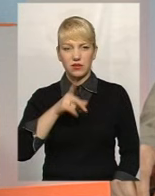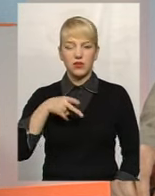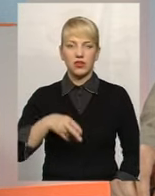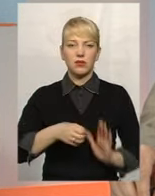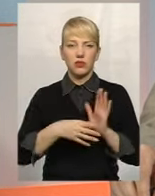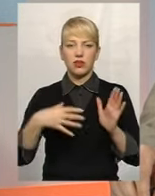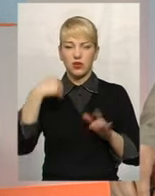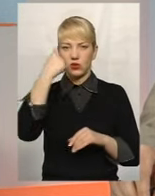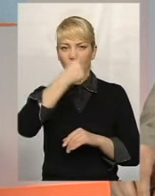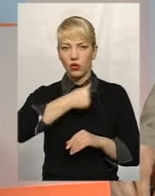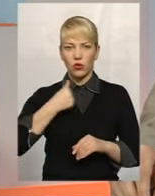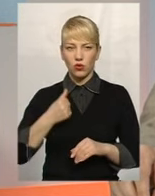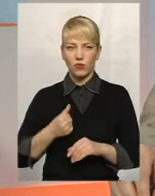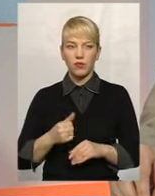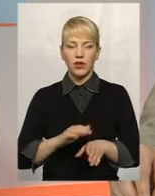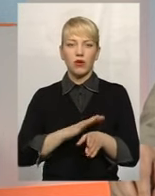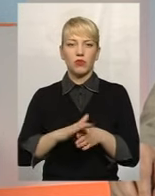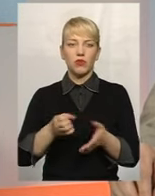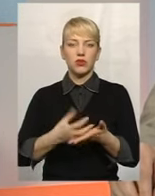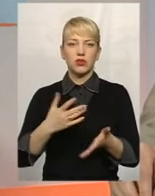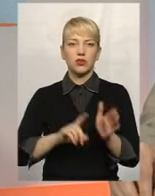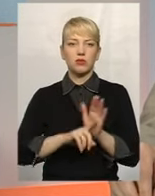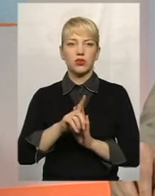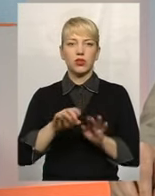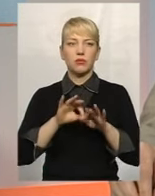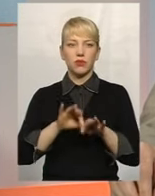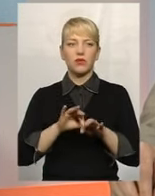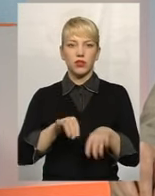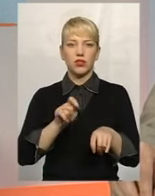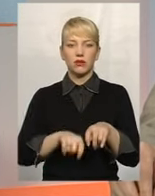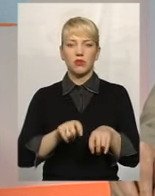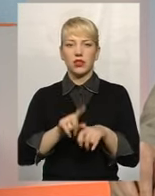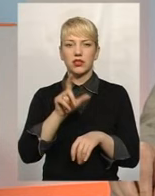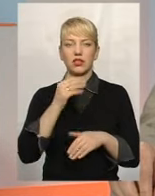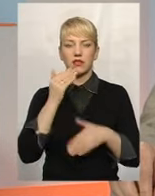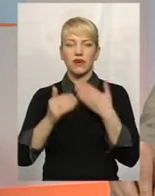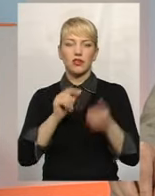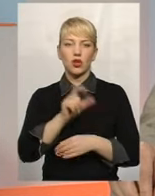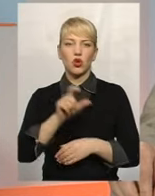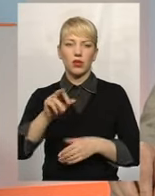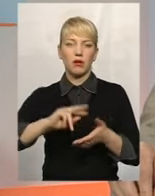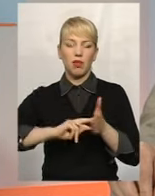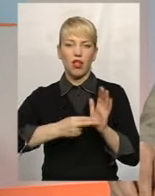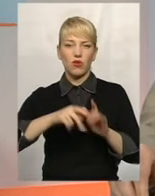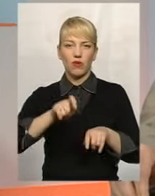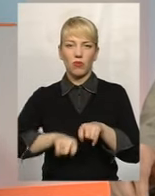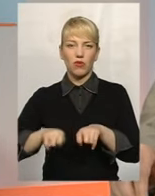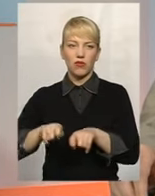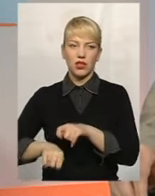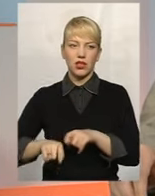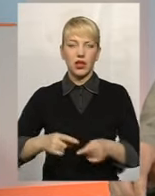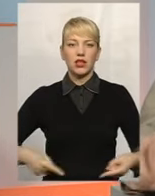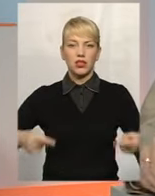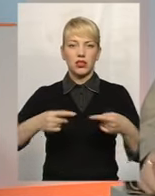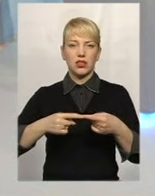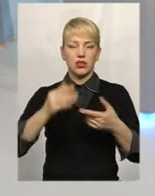року, повноцінно почали проводитися перевірки. Як за зверненнями громадян, так і планові перевірки згідно